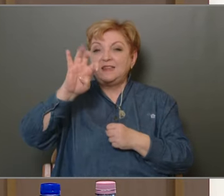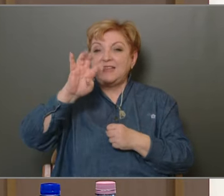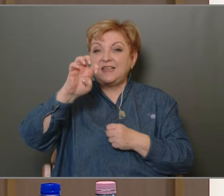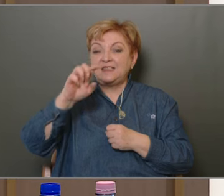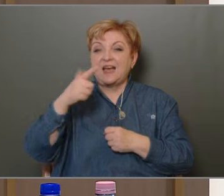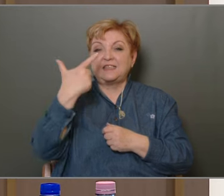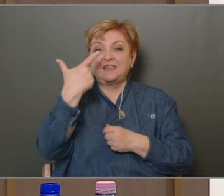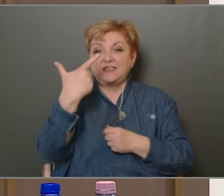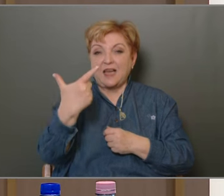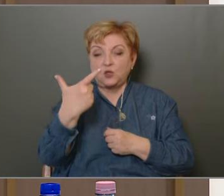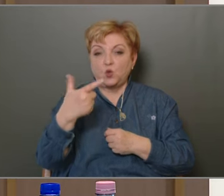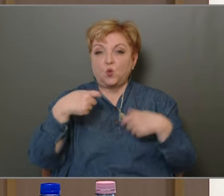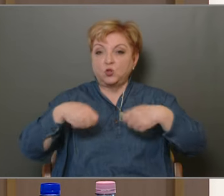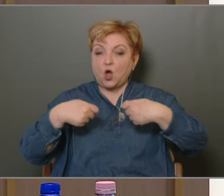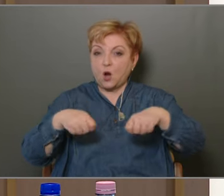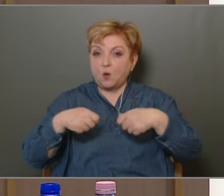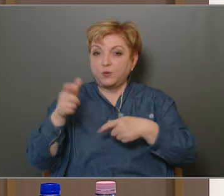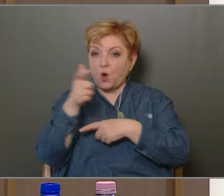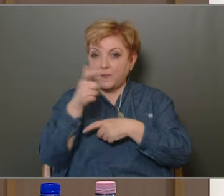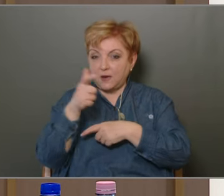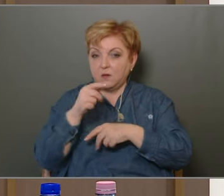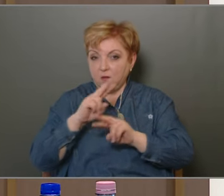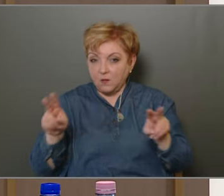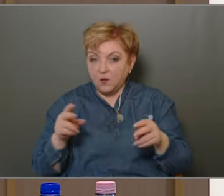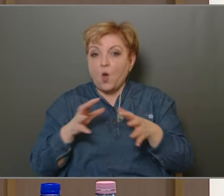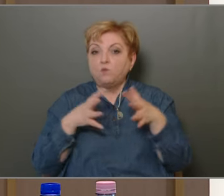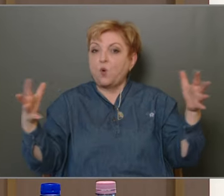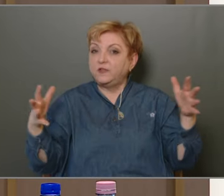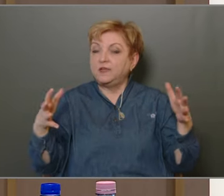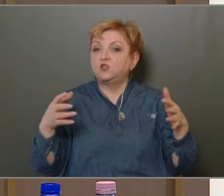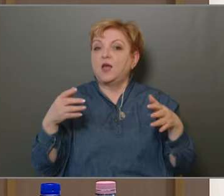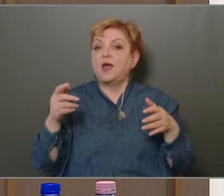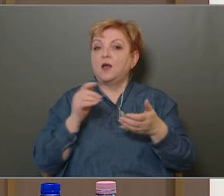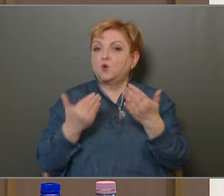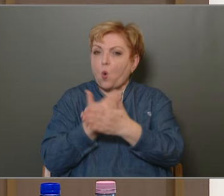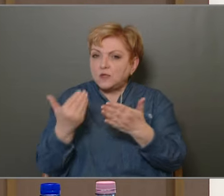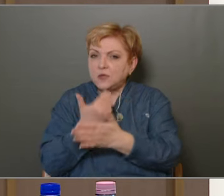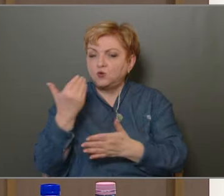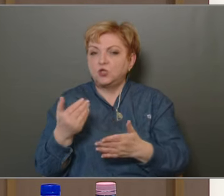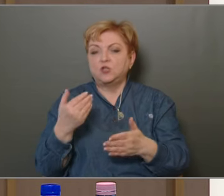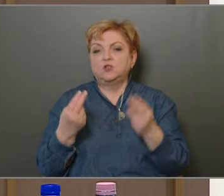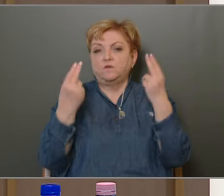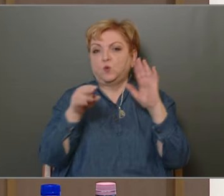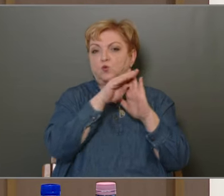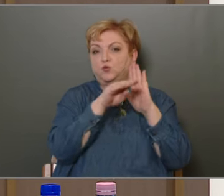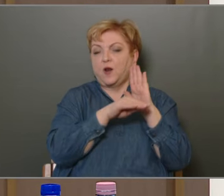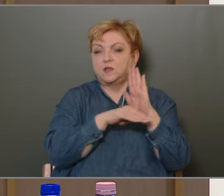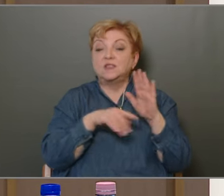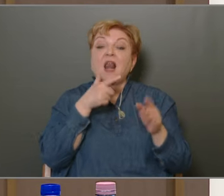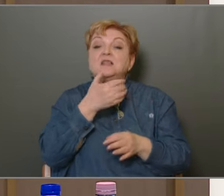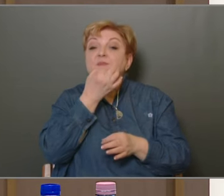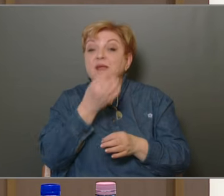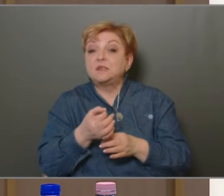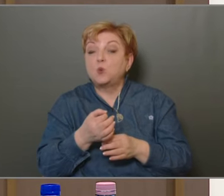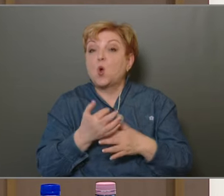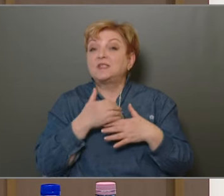kamera, amelynek a bővítése és a korszerűsítése az egy folyamatos feladat és cégekütőzés a számunkra És nyilván lesz még róla szó az